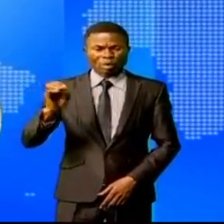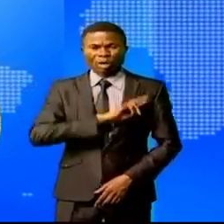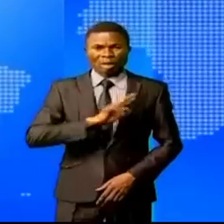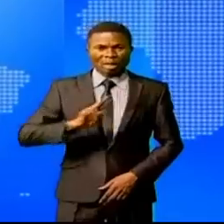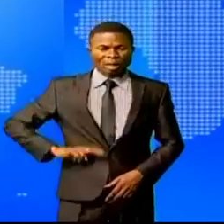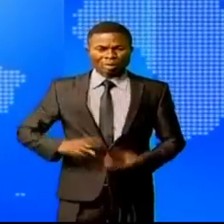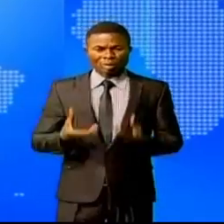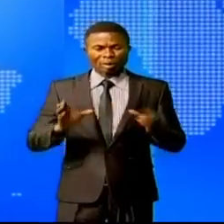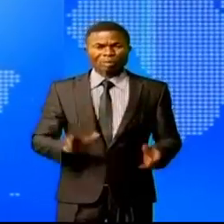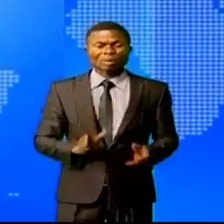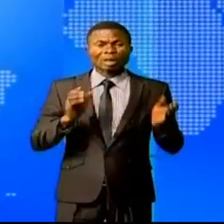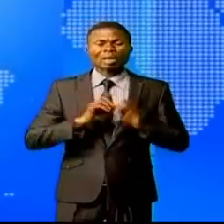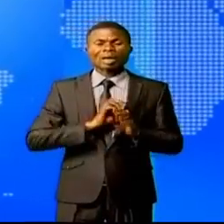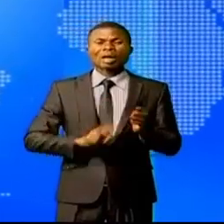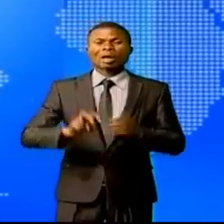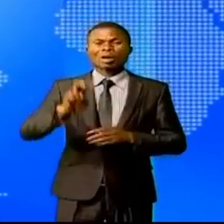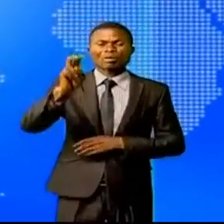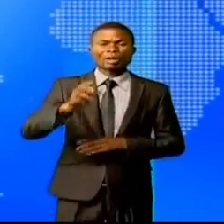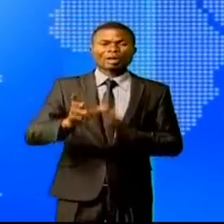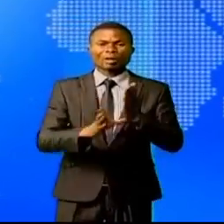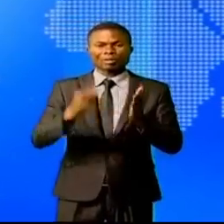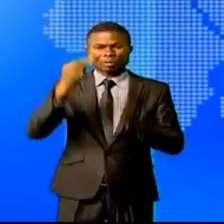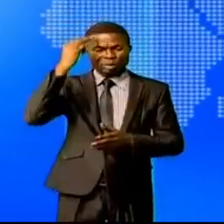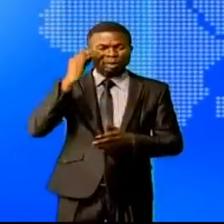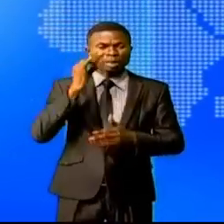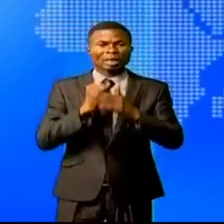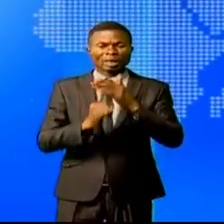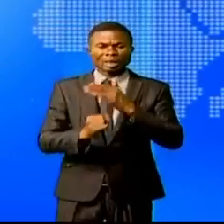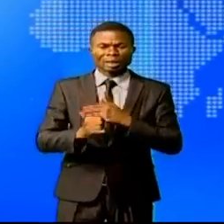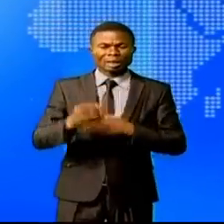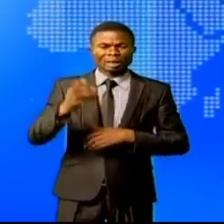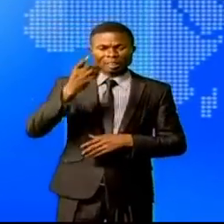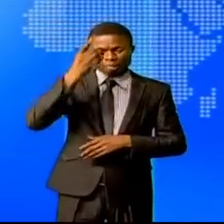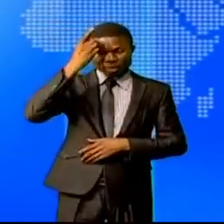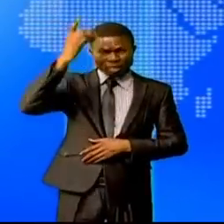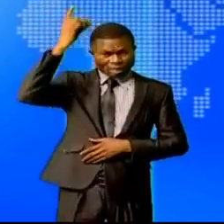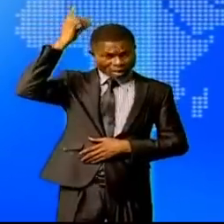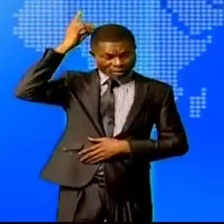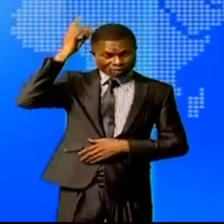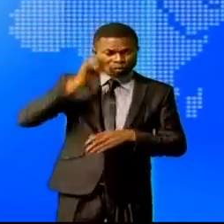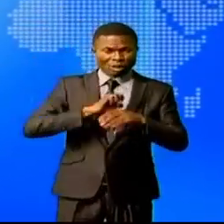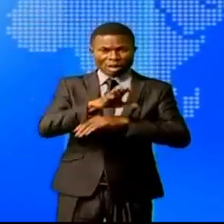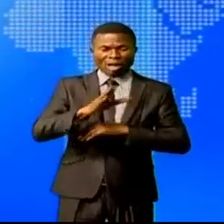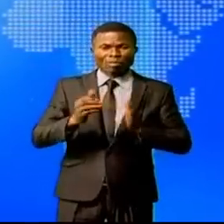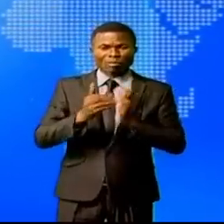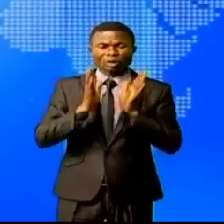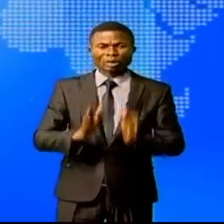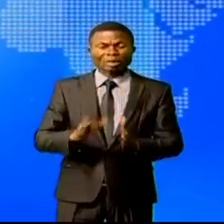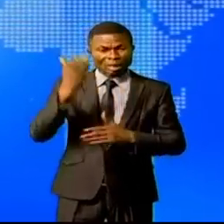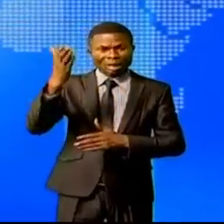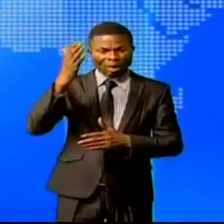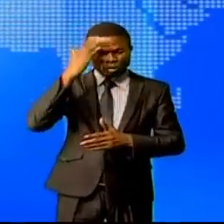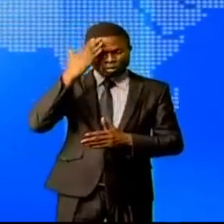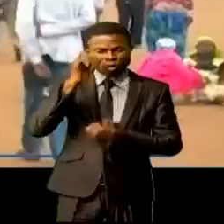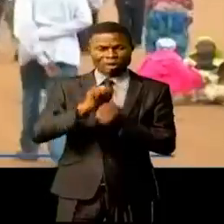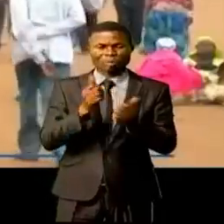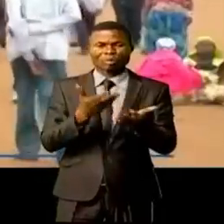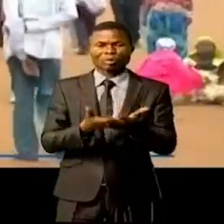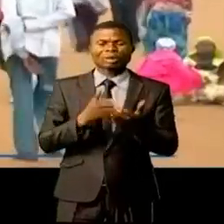représentée par le vice-premier ministre, ministre de l'Intérieur, Daniel Asselo. Envoi spécial, José Bahitombo, Ibrahim Chakou.